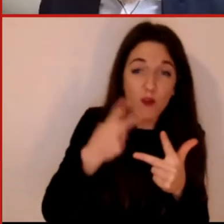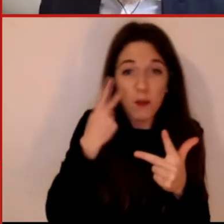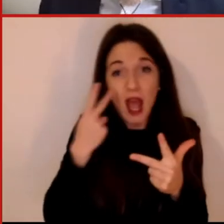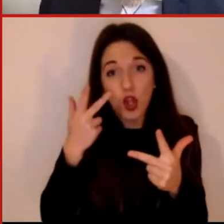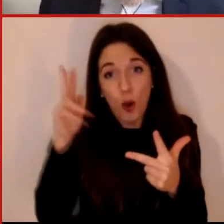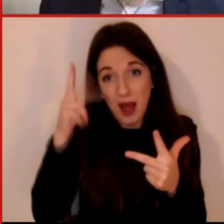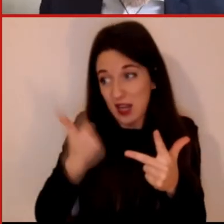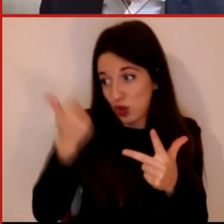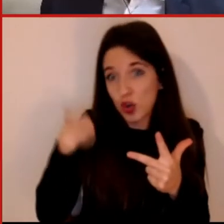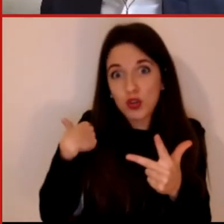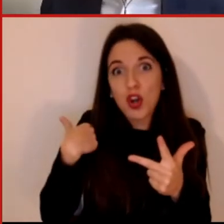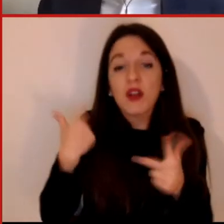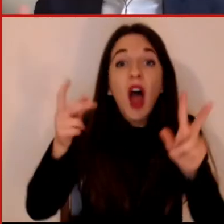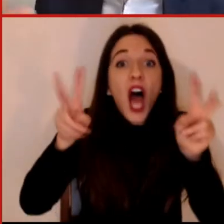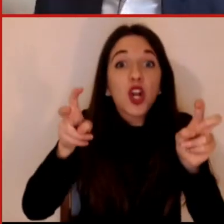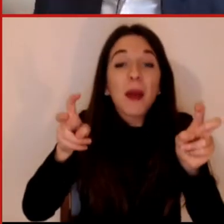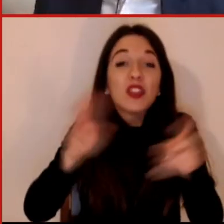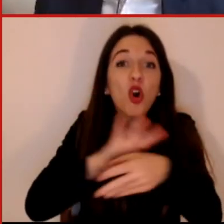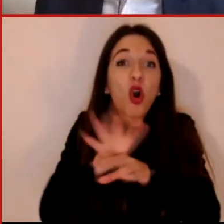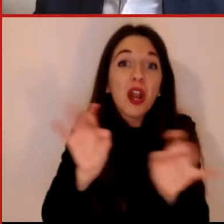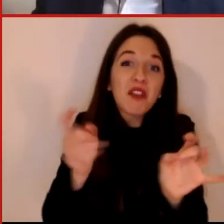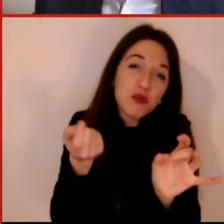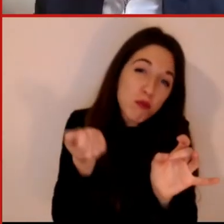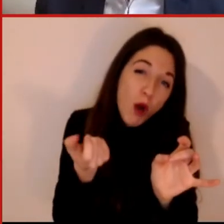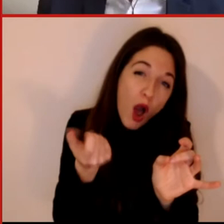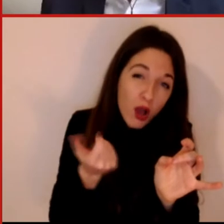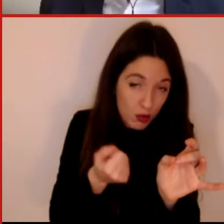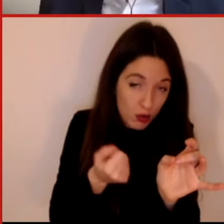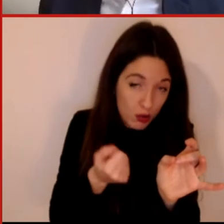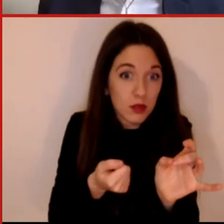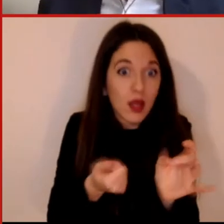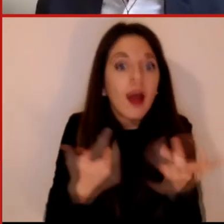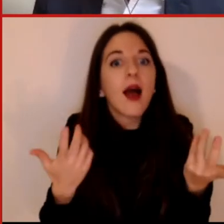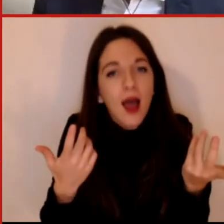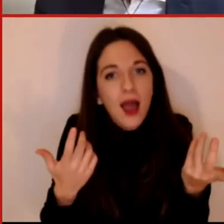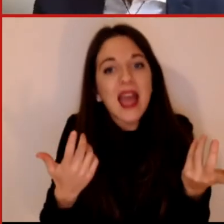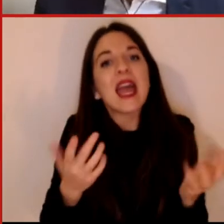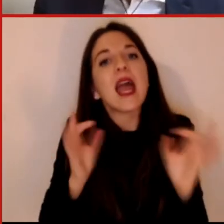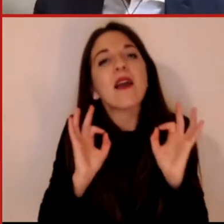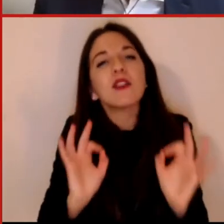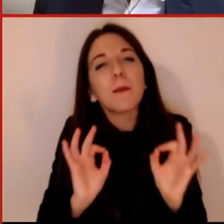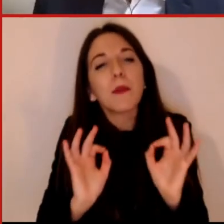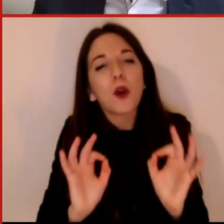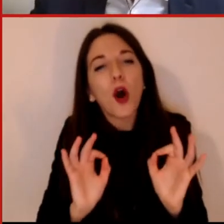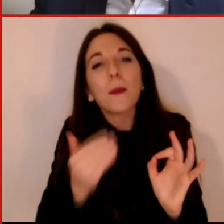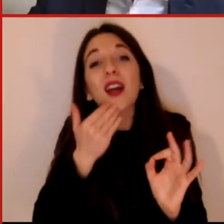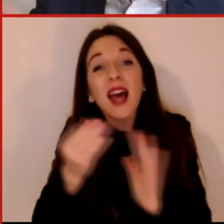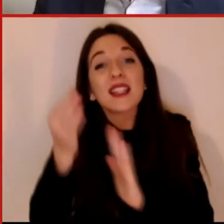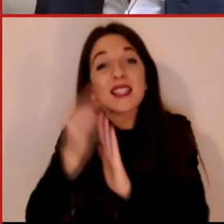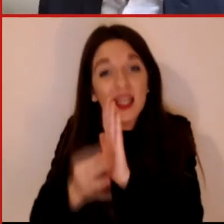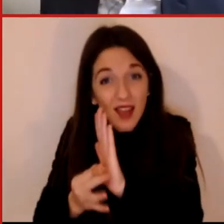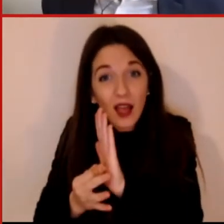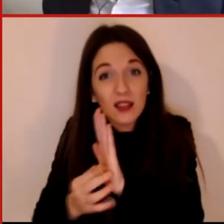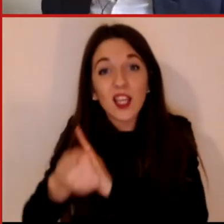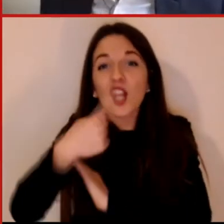i modelli a gennaio sono stati la prima linea di difesa, è la prima linea di difesa, io parlo quando ancora